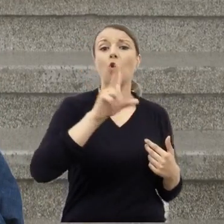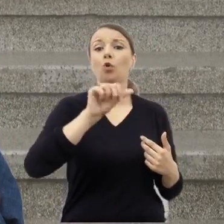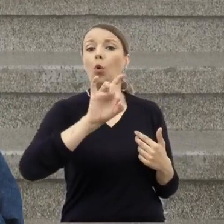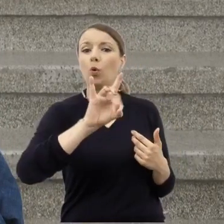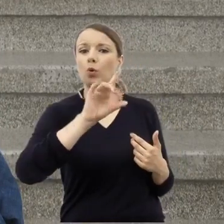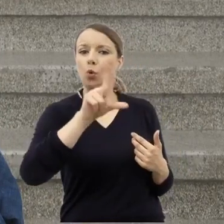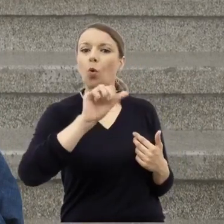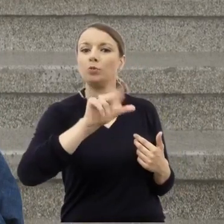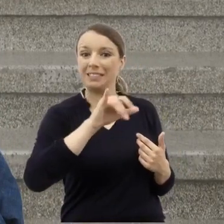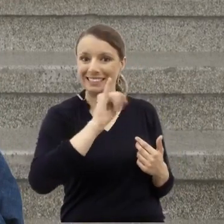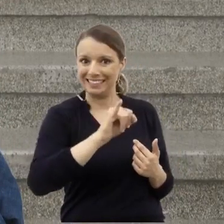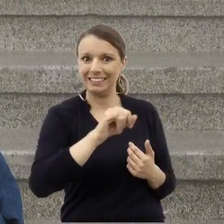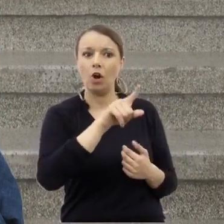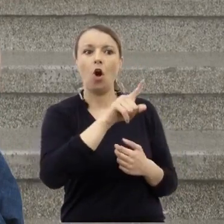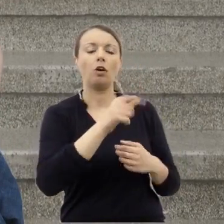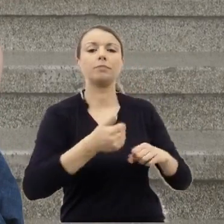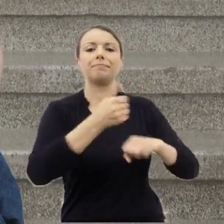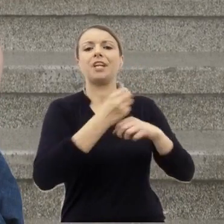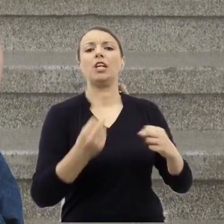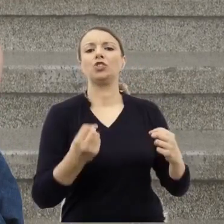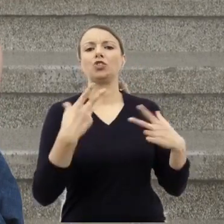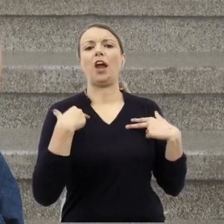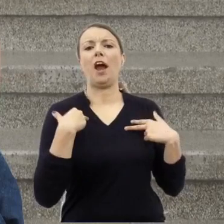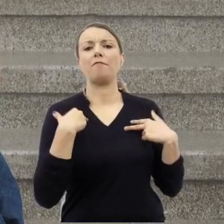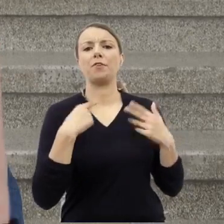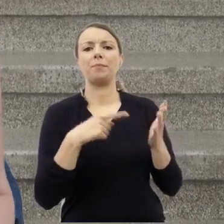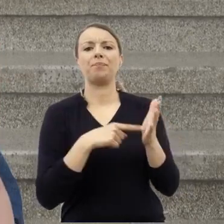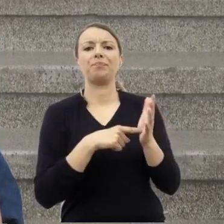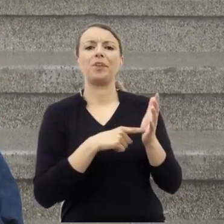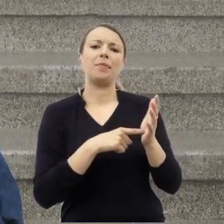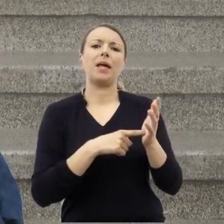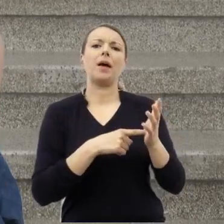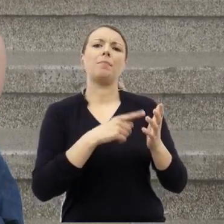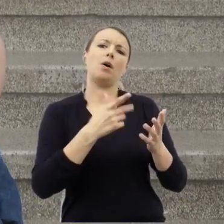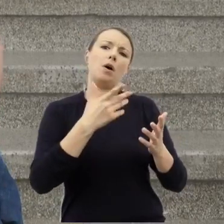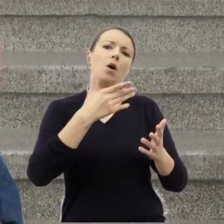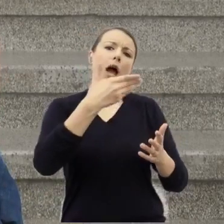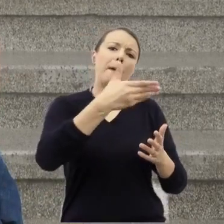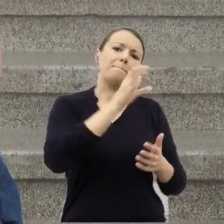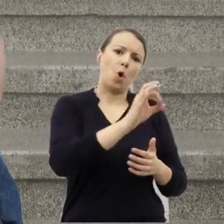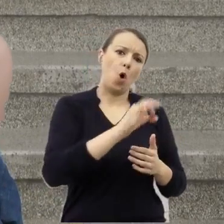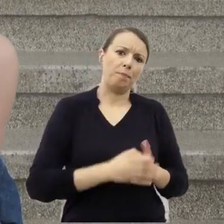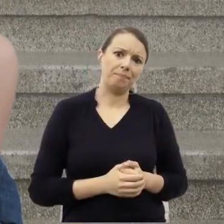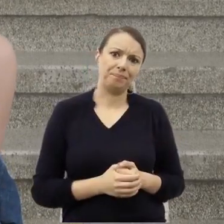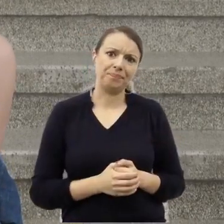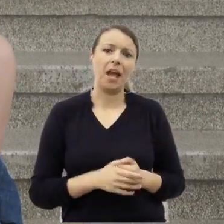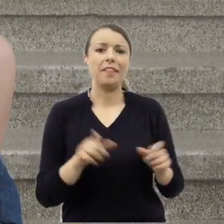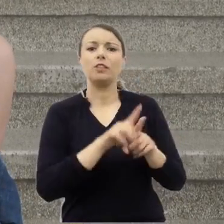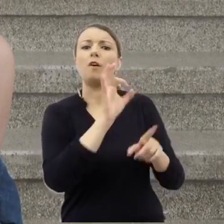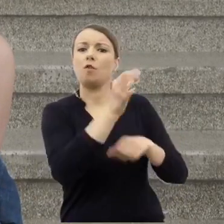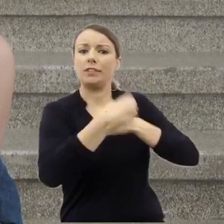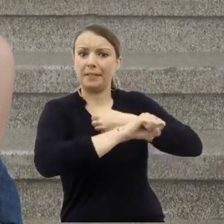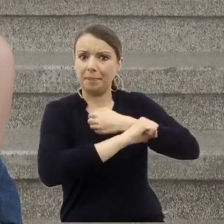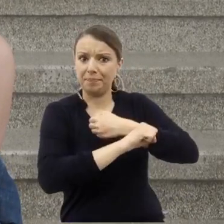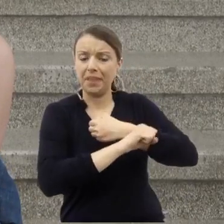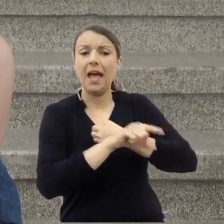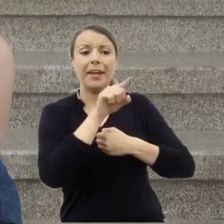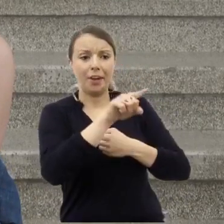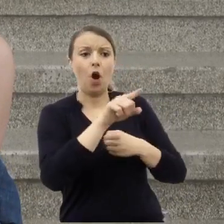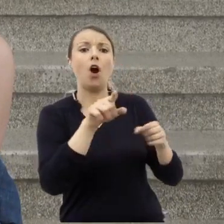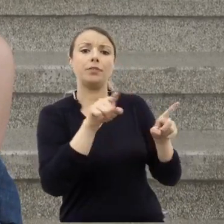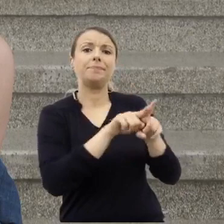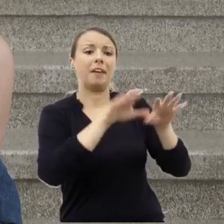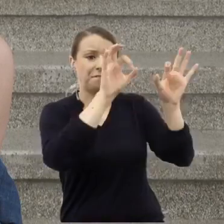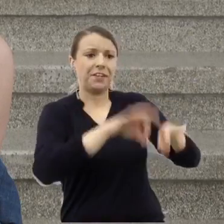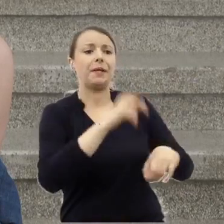Komendy Wojewódzkiej MO i jego zastępca. Kuźnicki został skazany, Gwiazdowicz też został